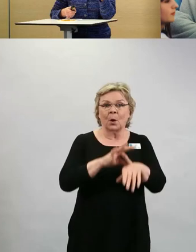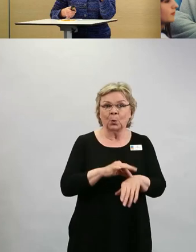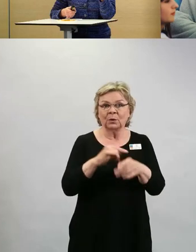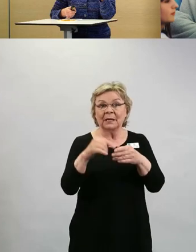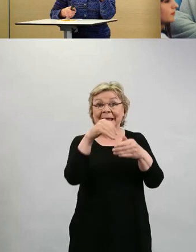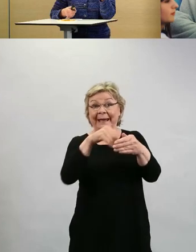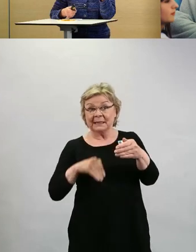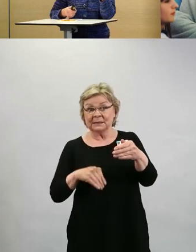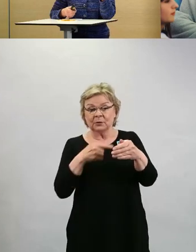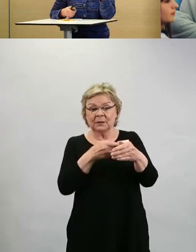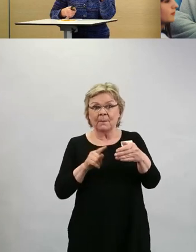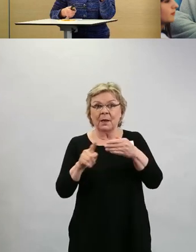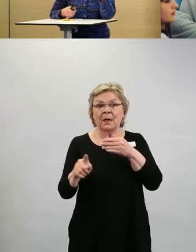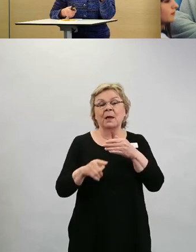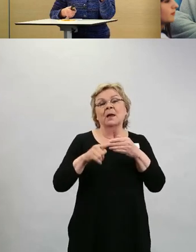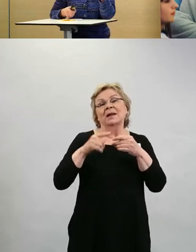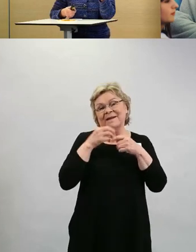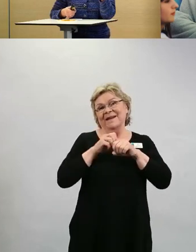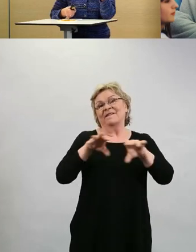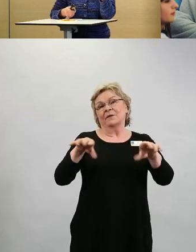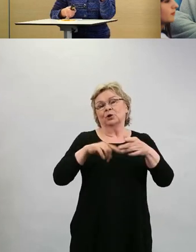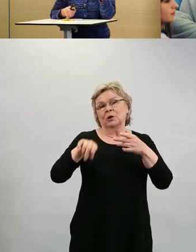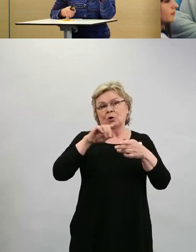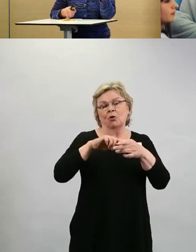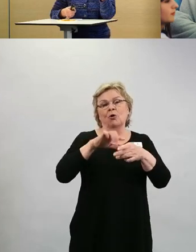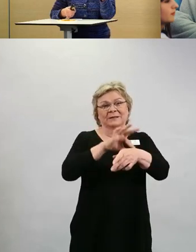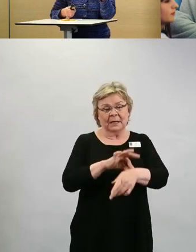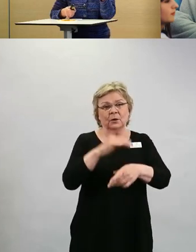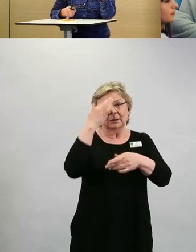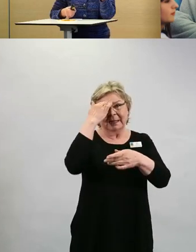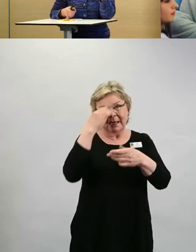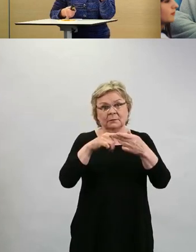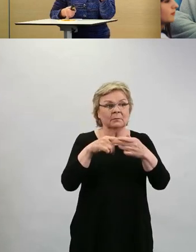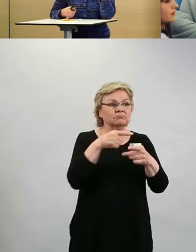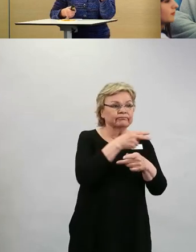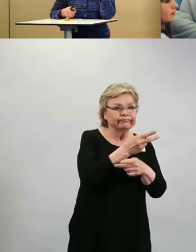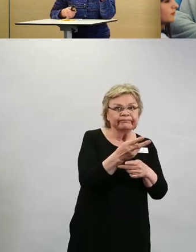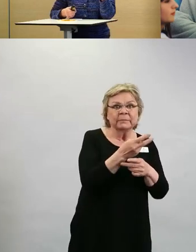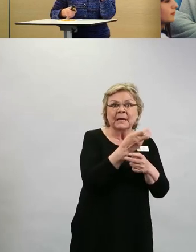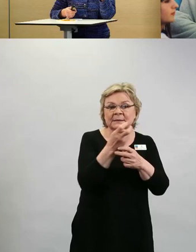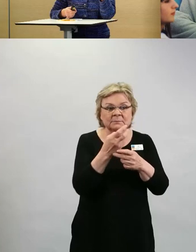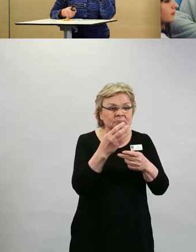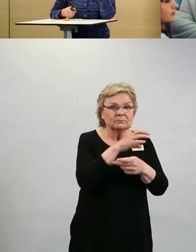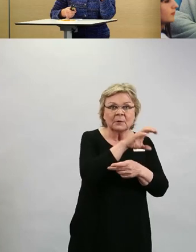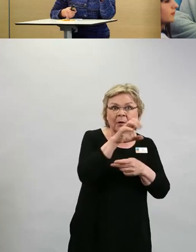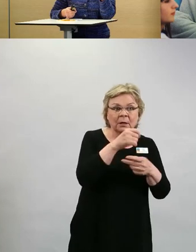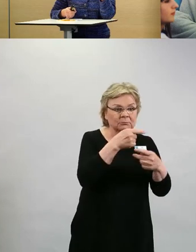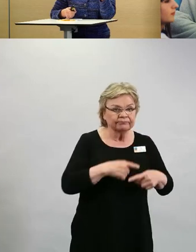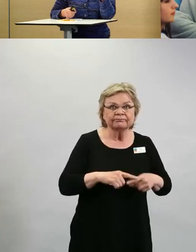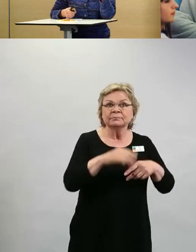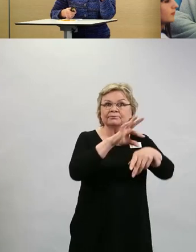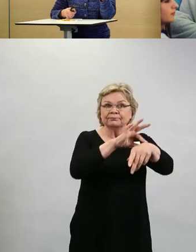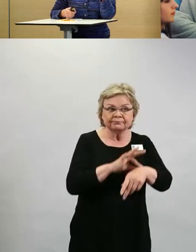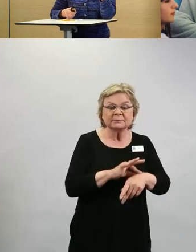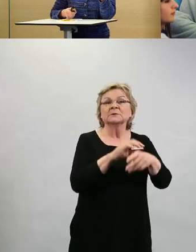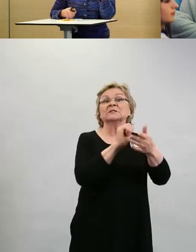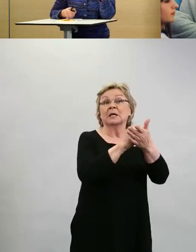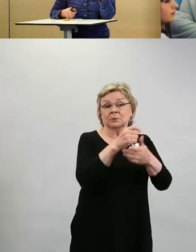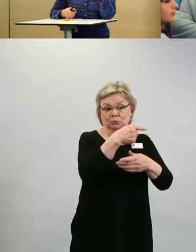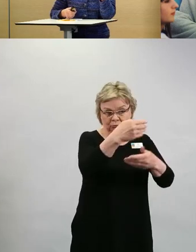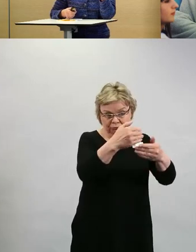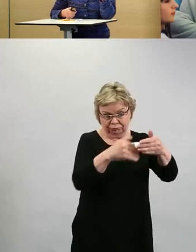infektiotiedot eli PCR-varmistetut koronalöydökset ja rokotusrekisterin tiedot. Näin olemme tehneetkin.